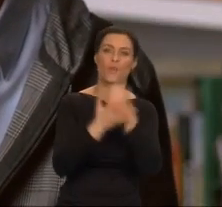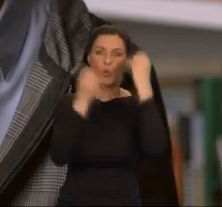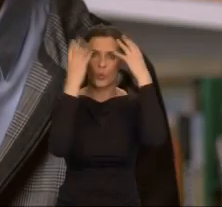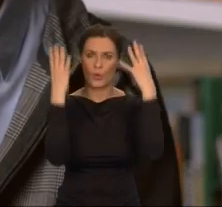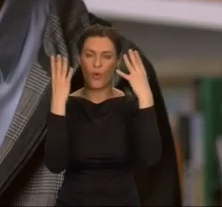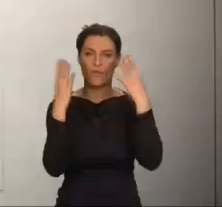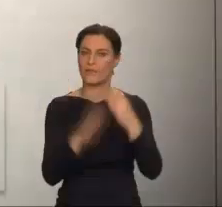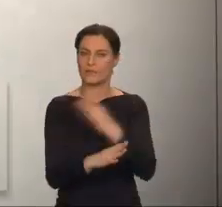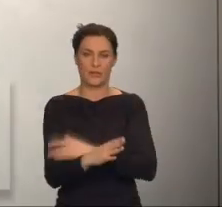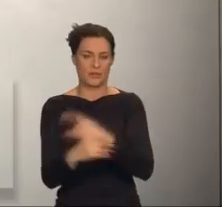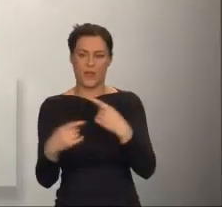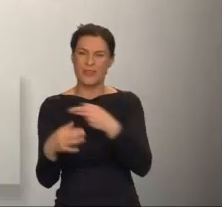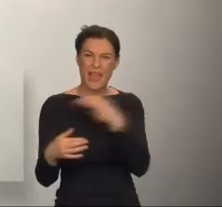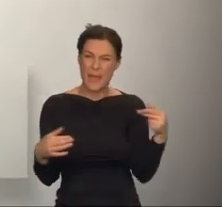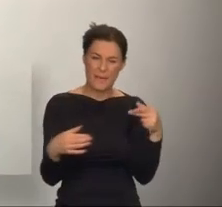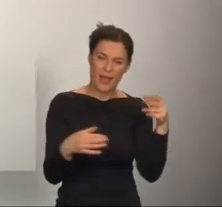fiction.